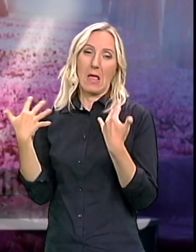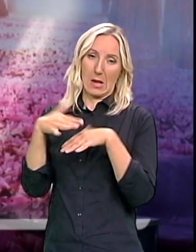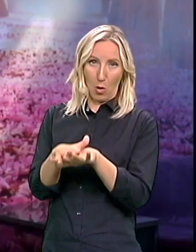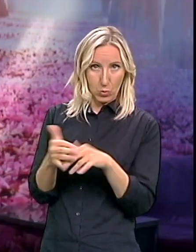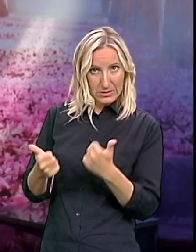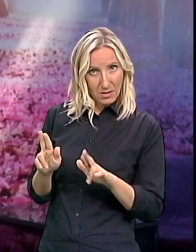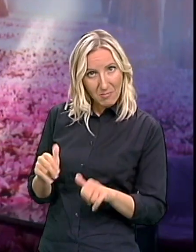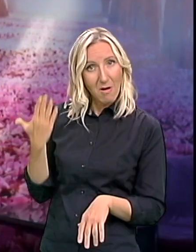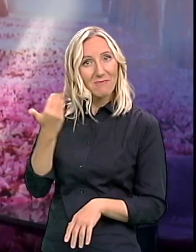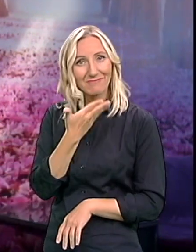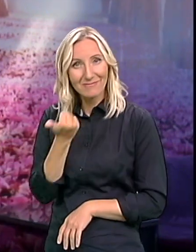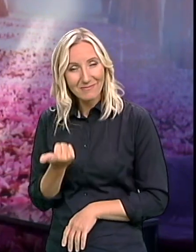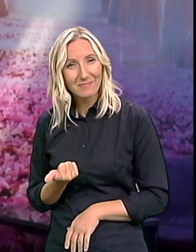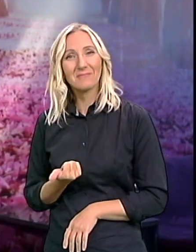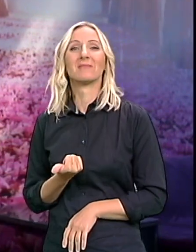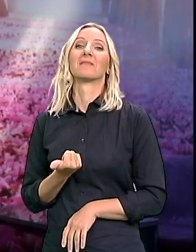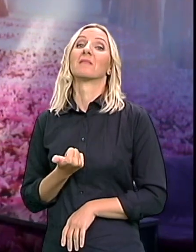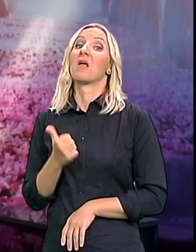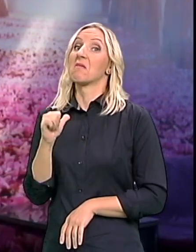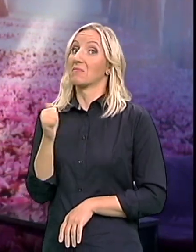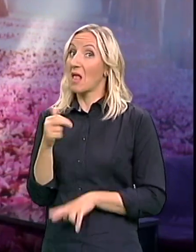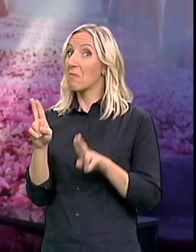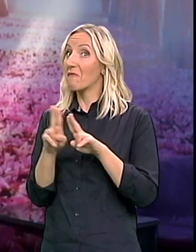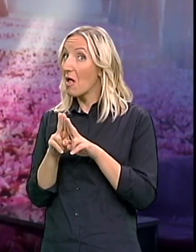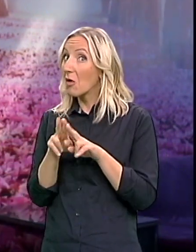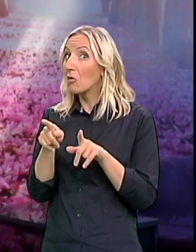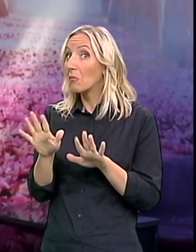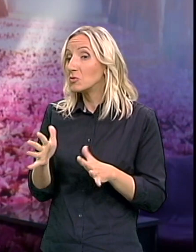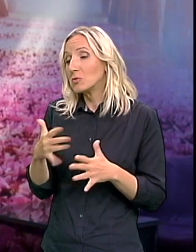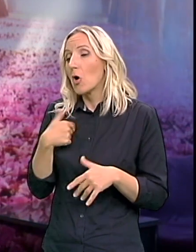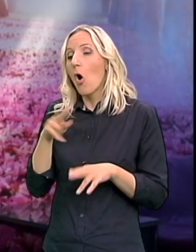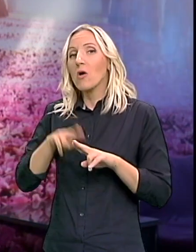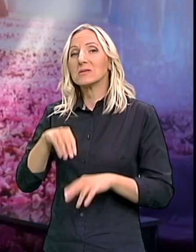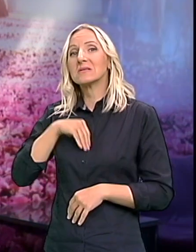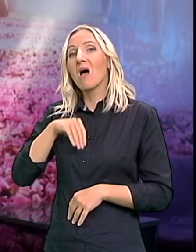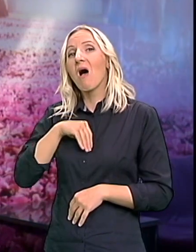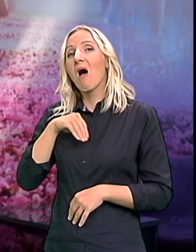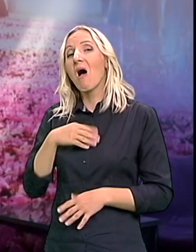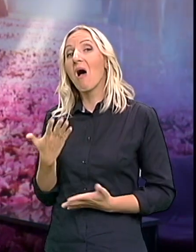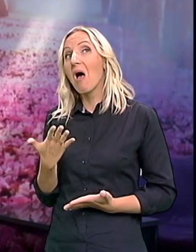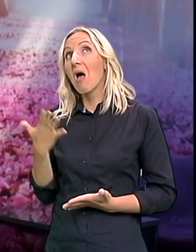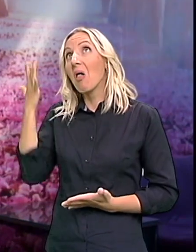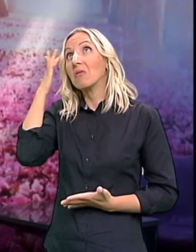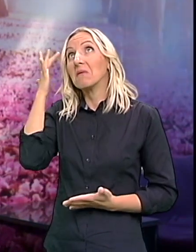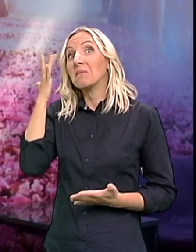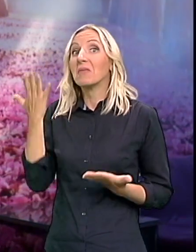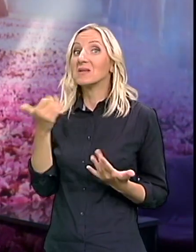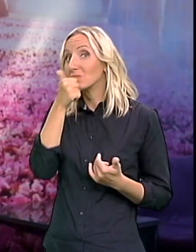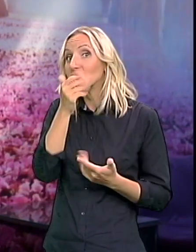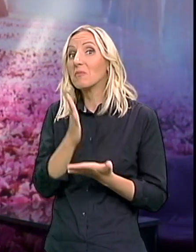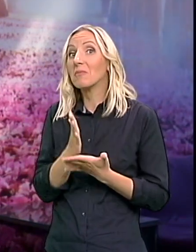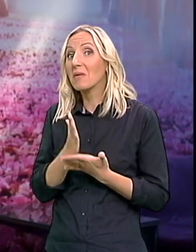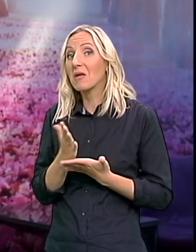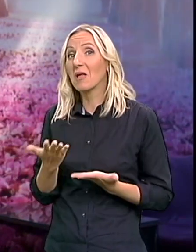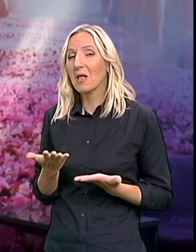li bi on to mogo Možda mi je to ostalo kao roditelji Onako nepoznanica što bi volela da Ali